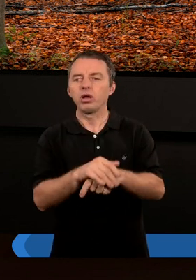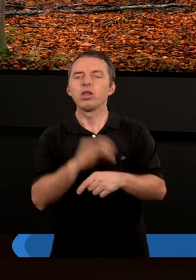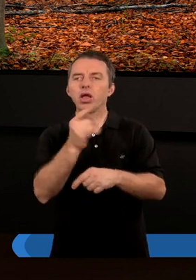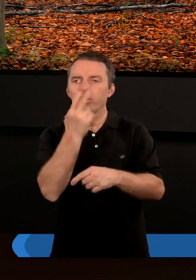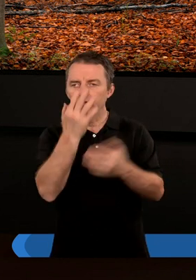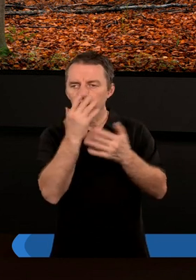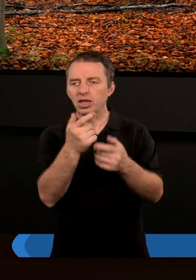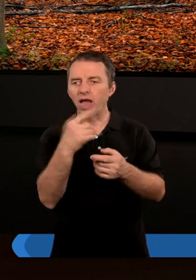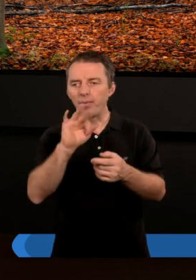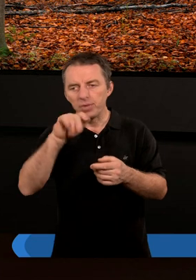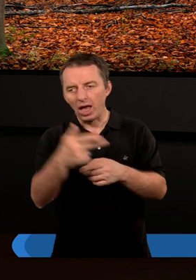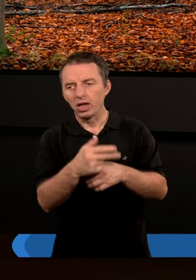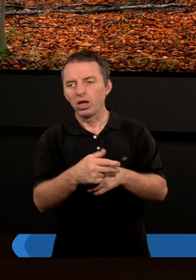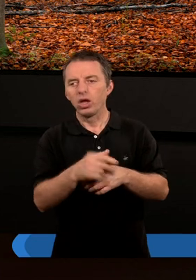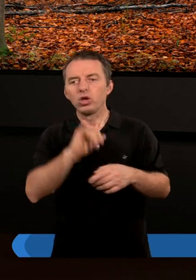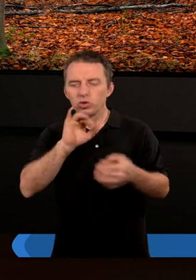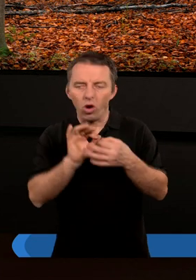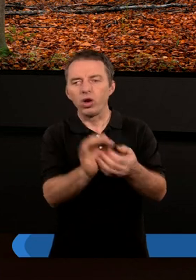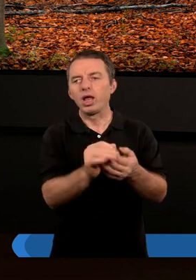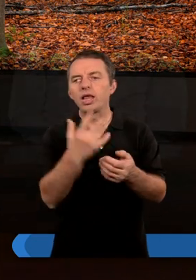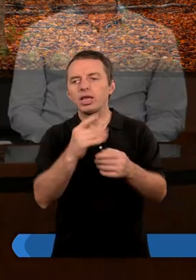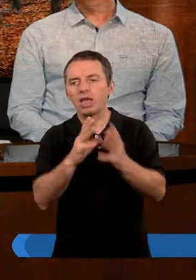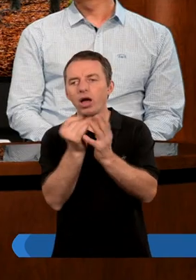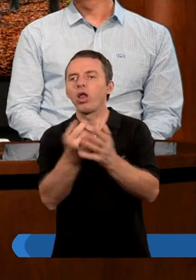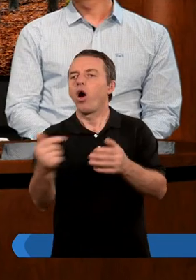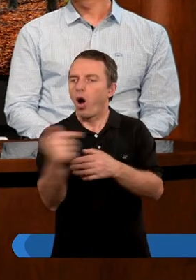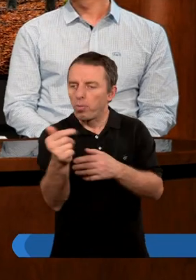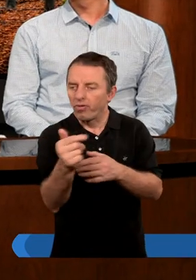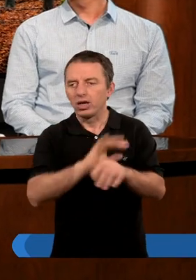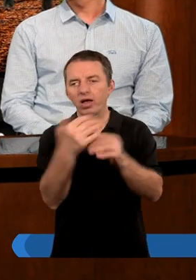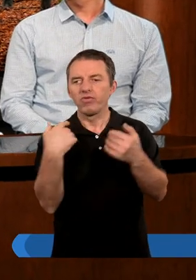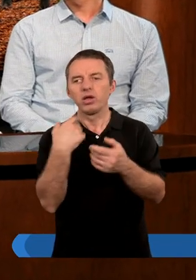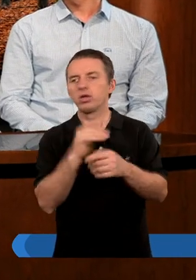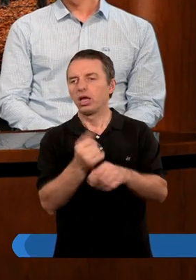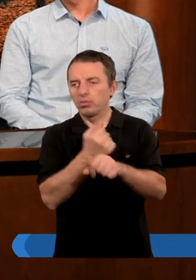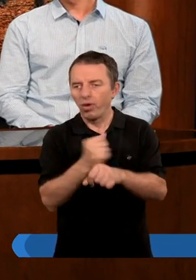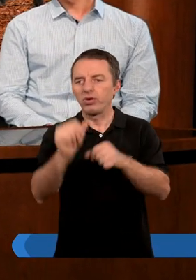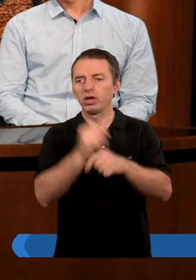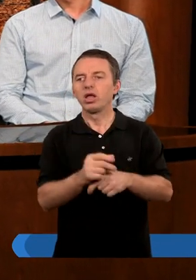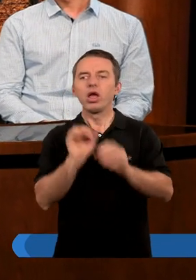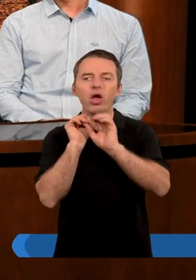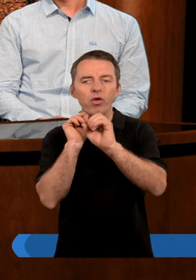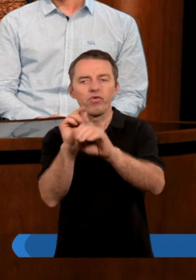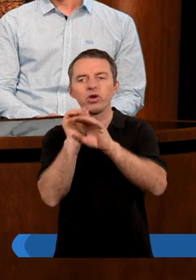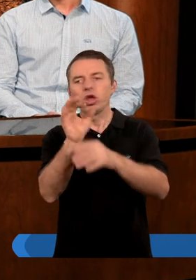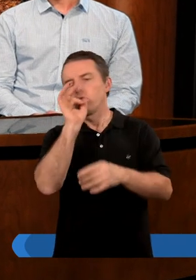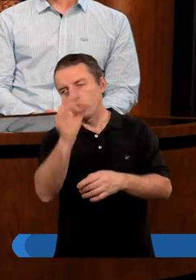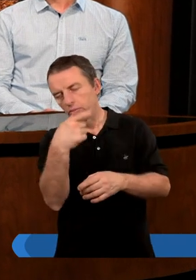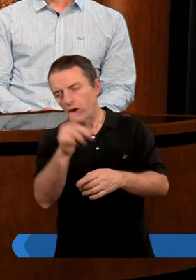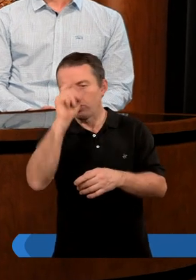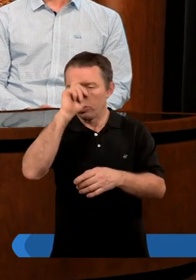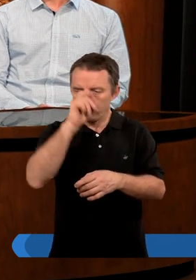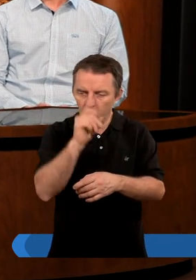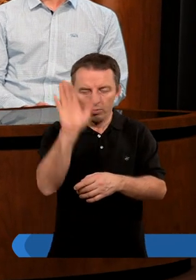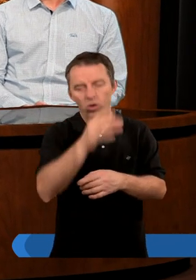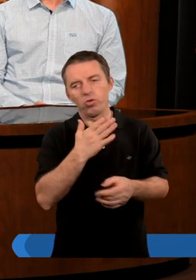tutaj powiedział Damian, ciągle zakon obowiązuje nas, ale w jakim wymiarze? Nie zbawczym, tylko informacji, co jest dobre, a co